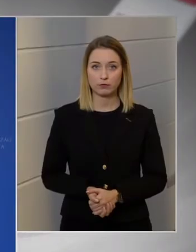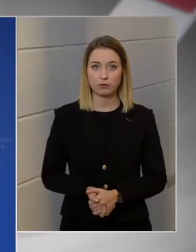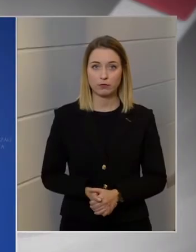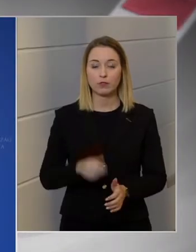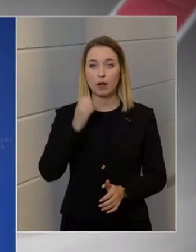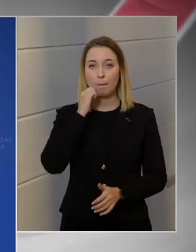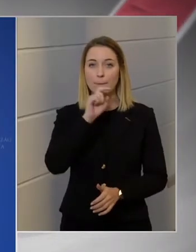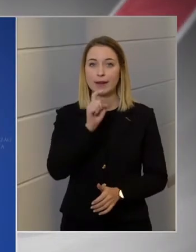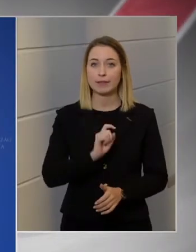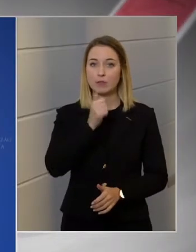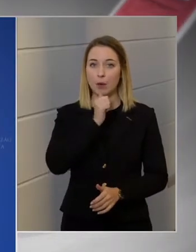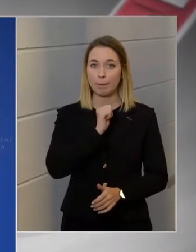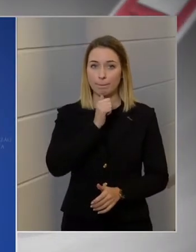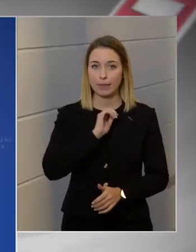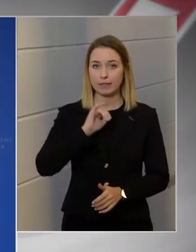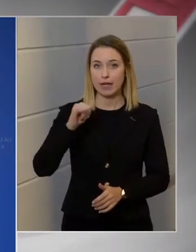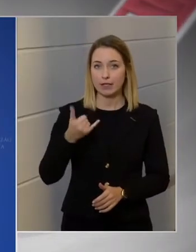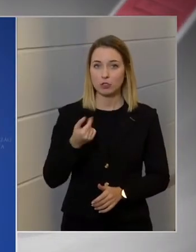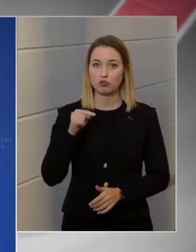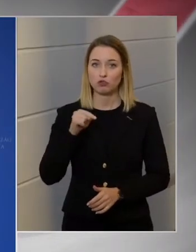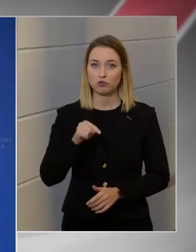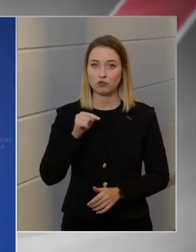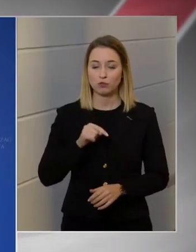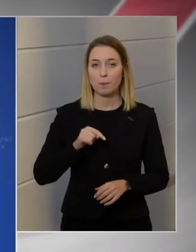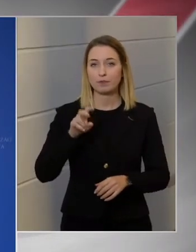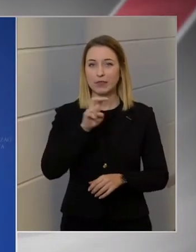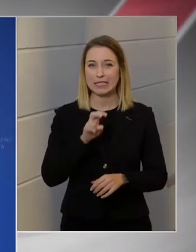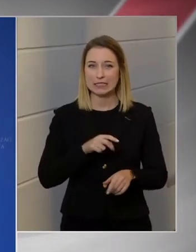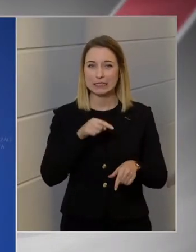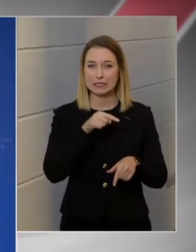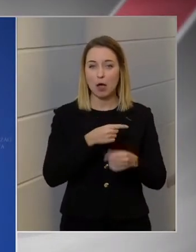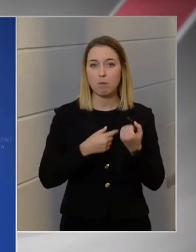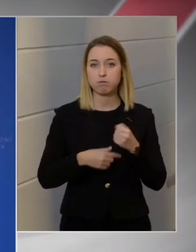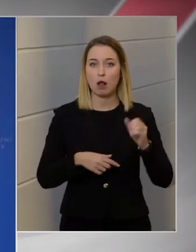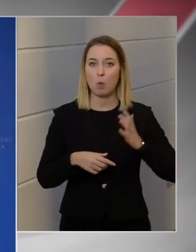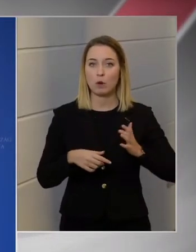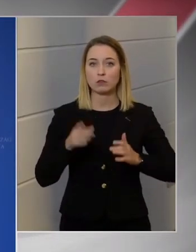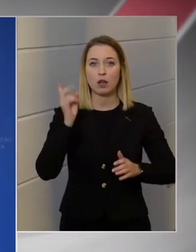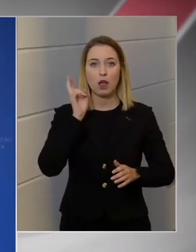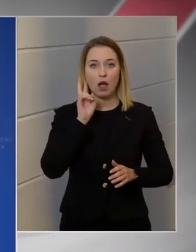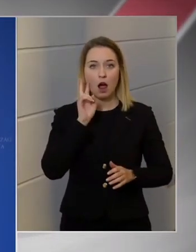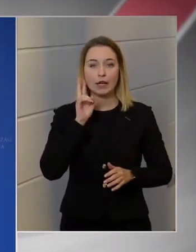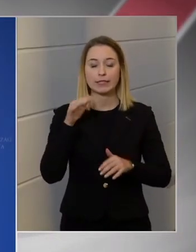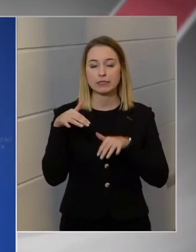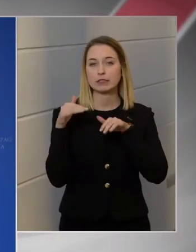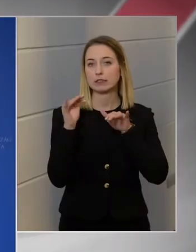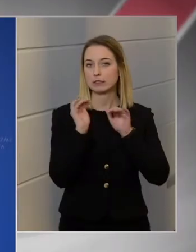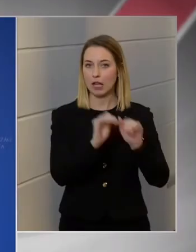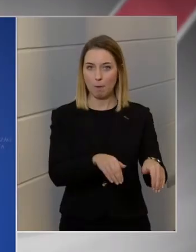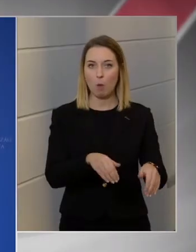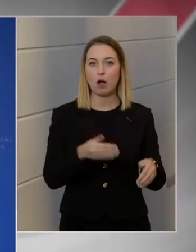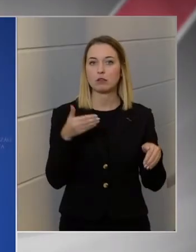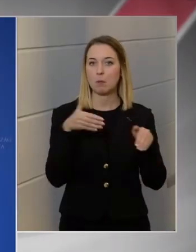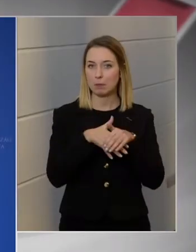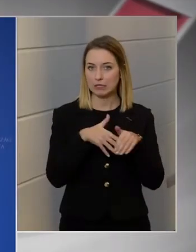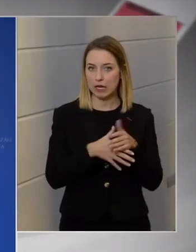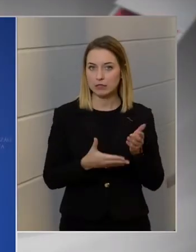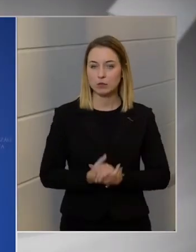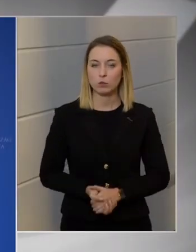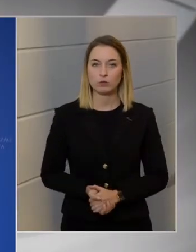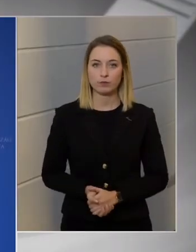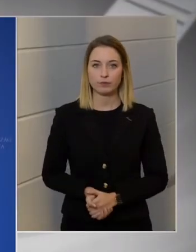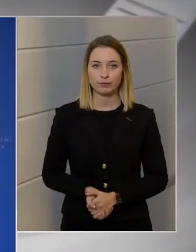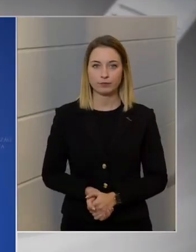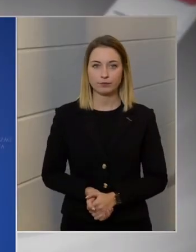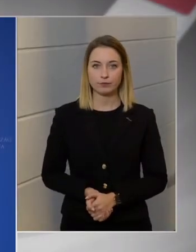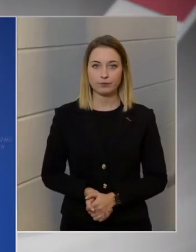Márki Zajpéter is az a része a baloldalnak, aki feltétlen támogatója a migrációnak, ez minden egyes nyilatkozatában látszik.